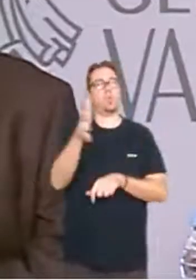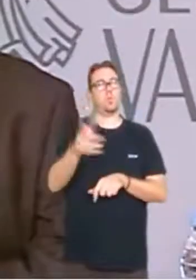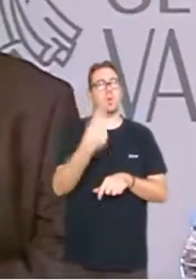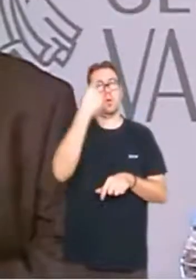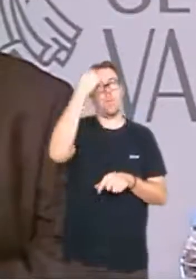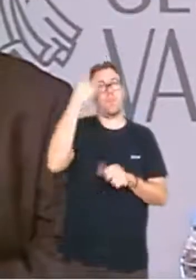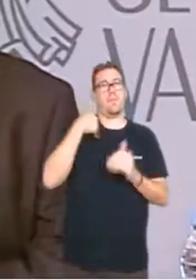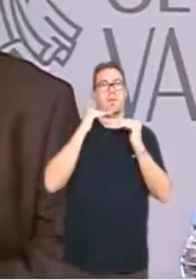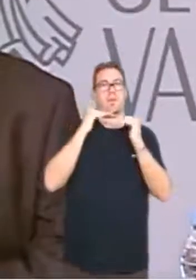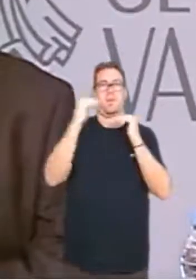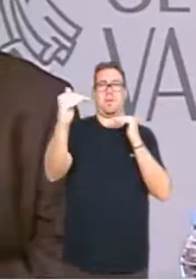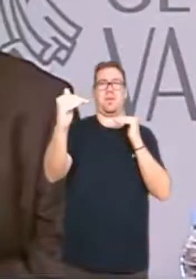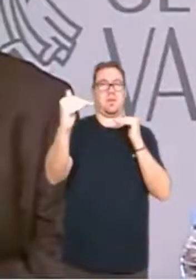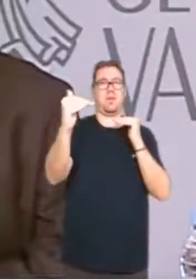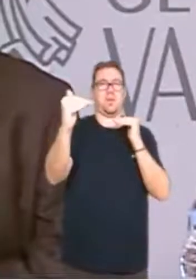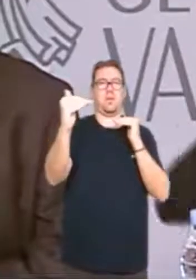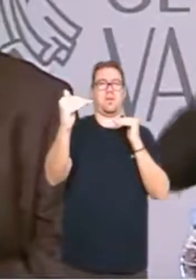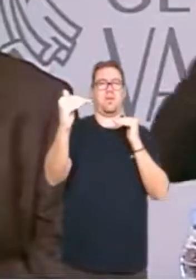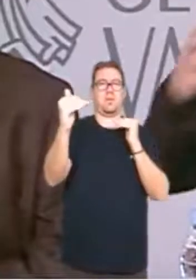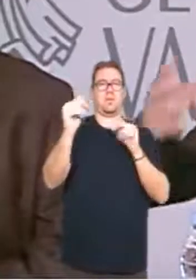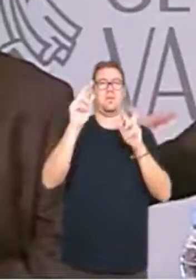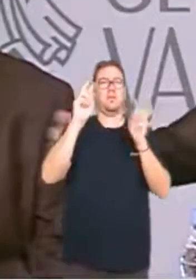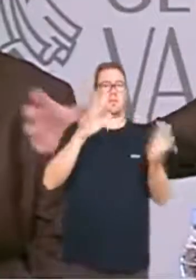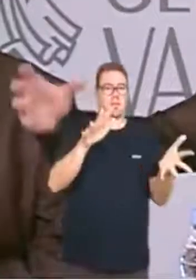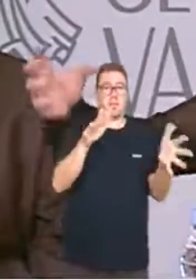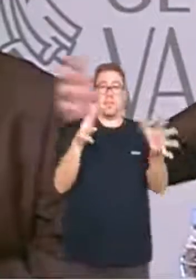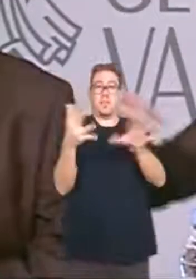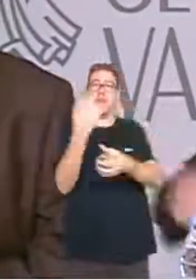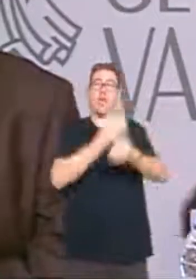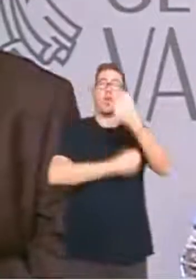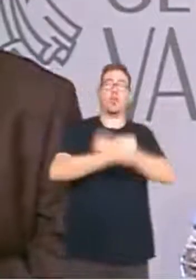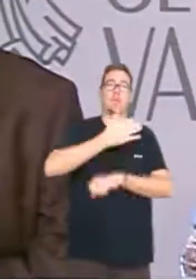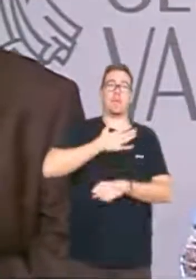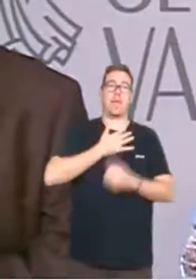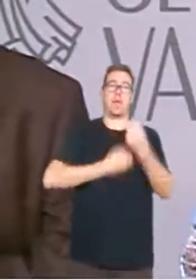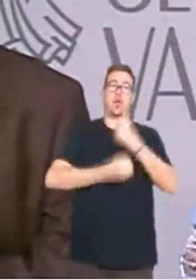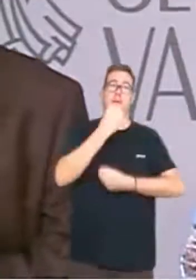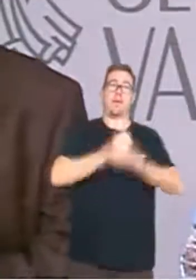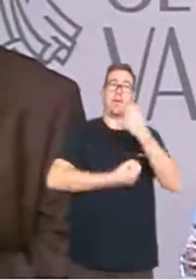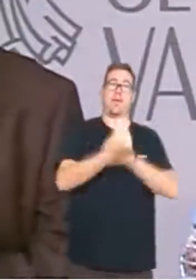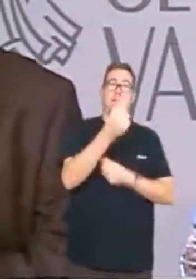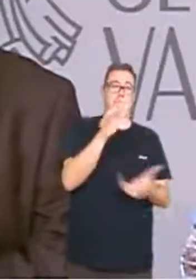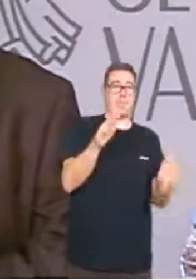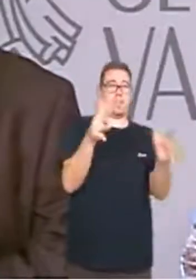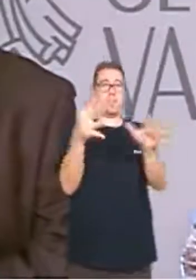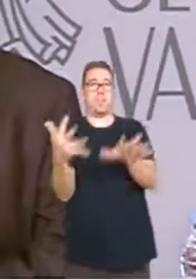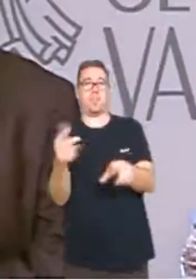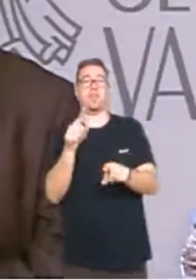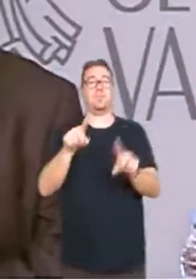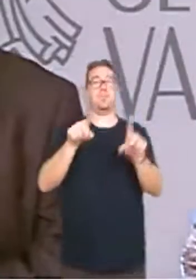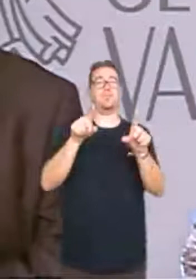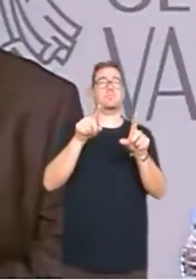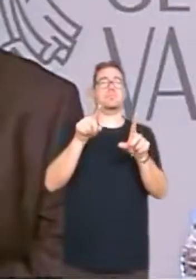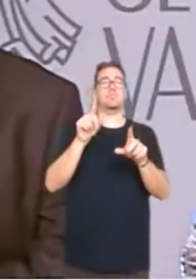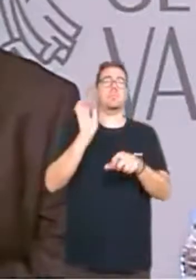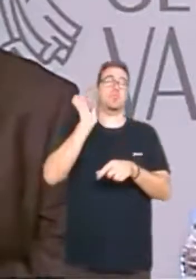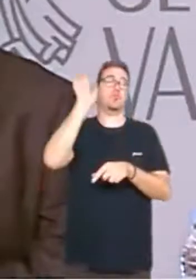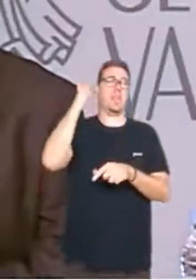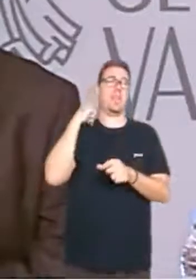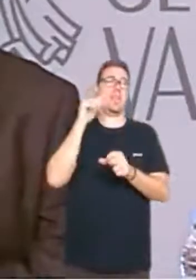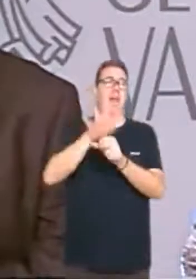sostenibilitat en aquesta transició ecològica de la nostra economia i en aquest marc la Conselleria d'Agricultura